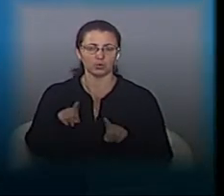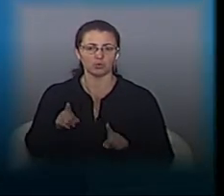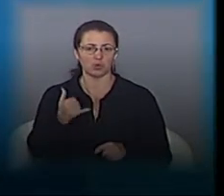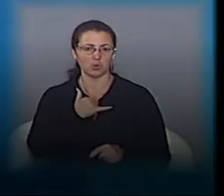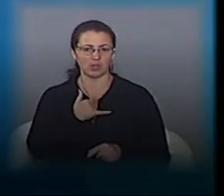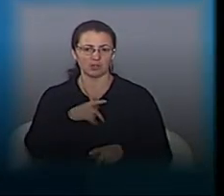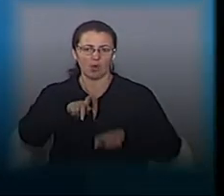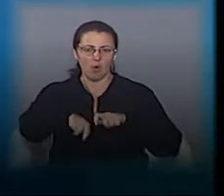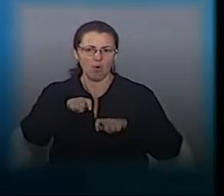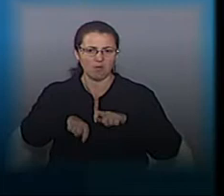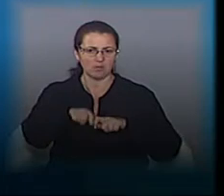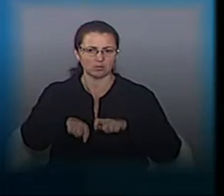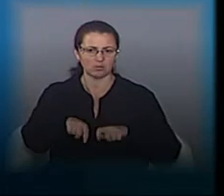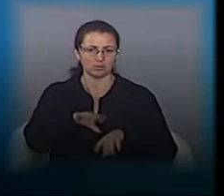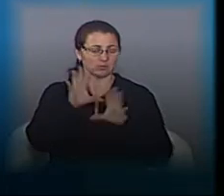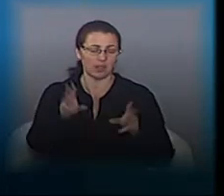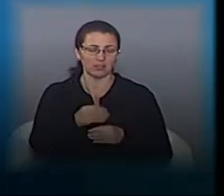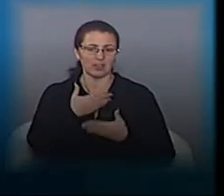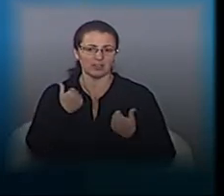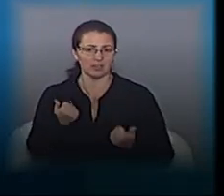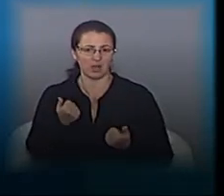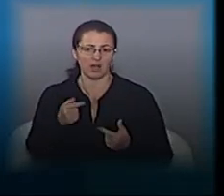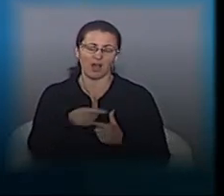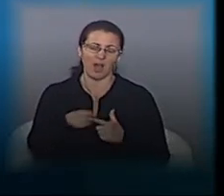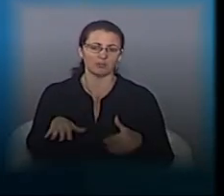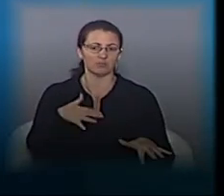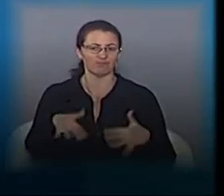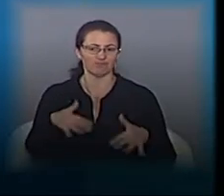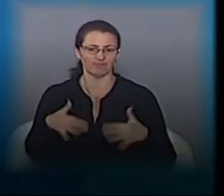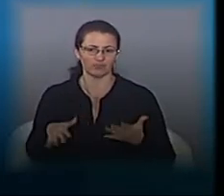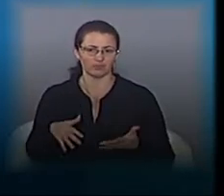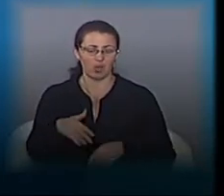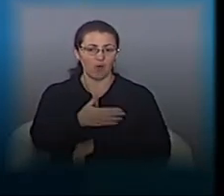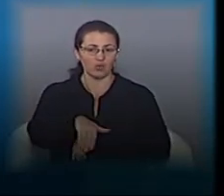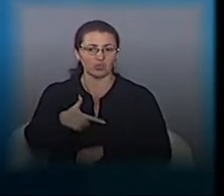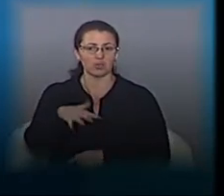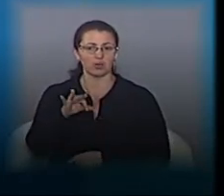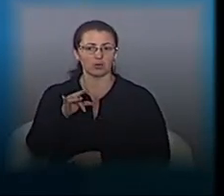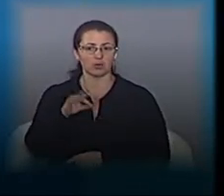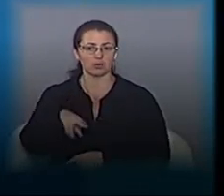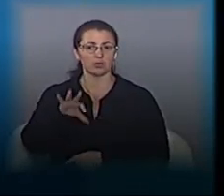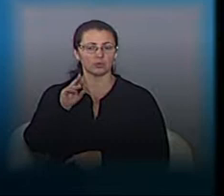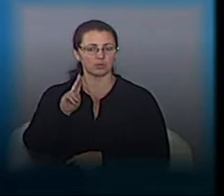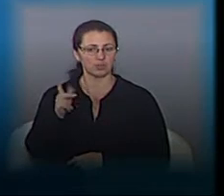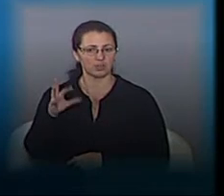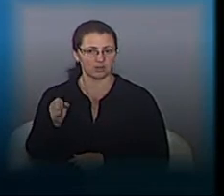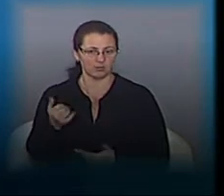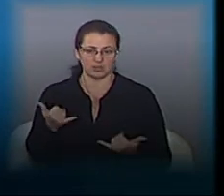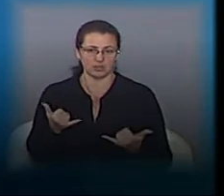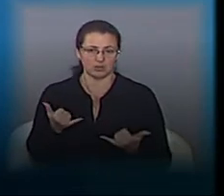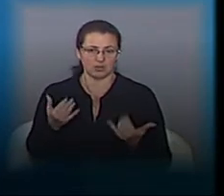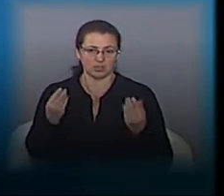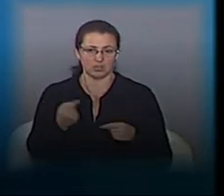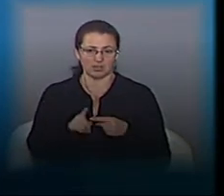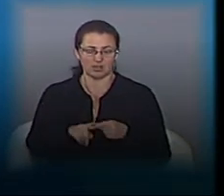бачу, контроль або його взагалі немає, або він слабенький. Взяти в ж вулицю Городоцьку кожен каналізаційний люк – це на сьогоднішній день яма.